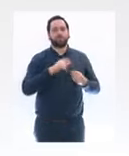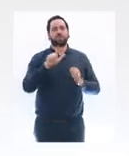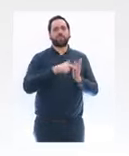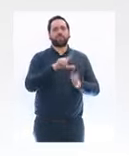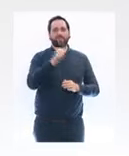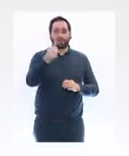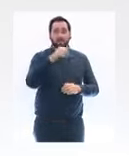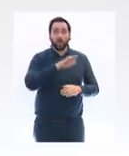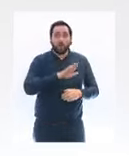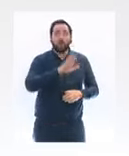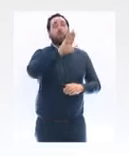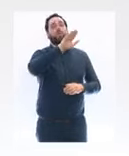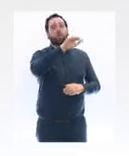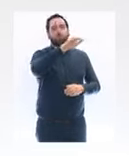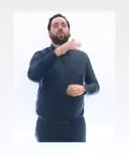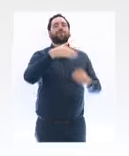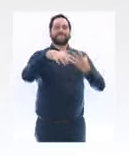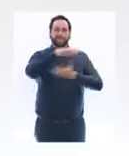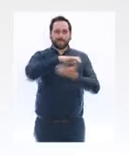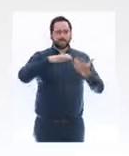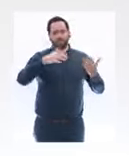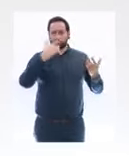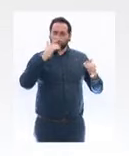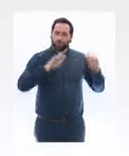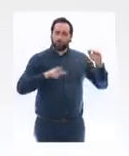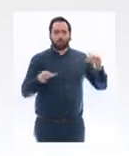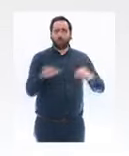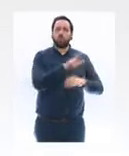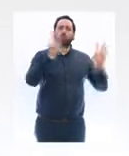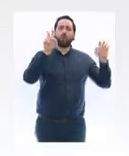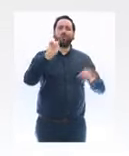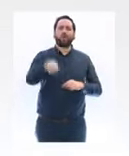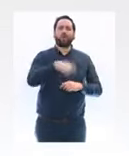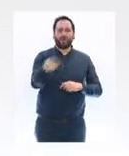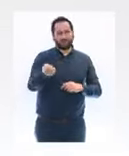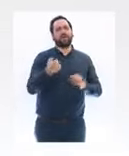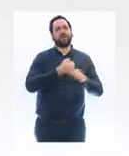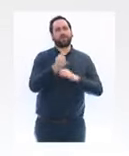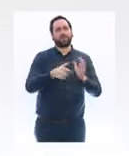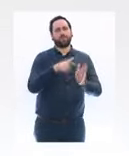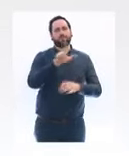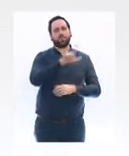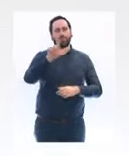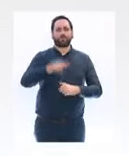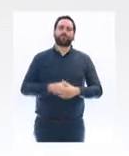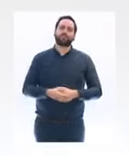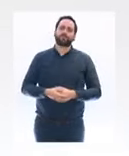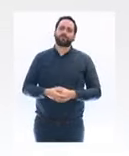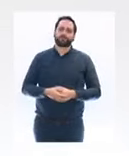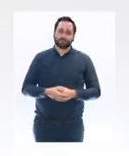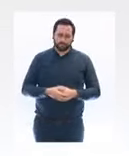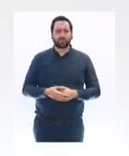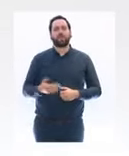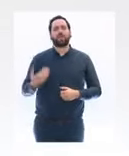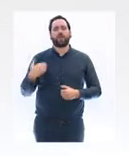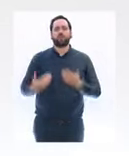2022. Enfin, sur la relance européenne, comme je vous l'ai dit, j'ai appelé mes homologues européens dans la journée, notamment le